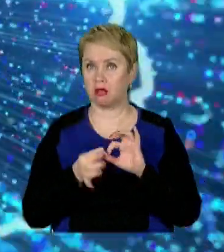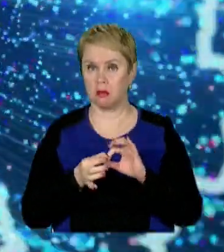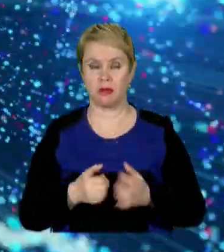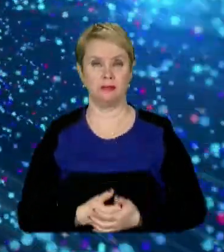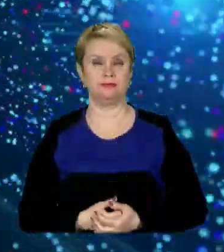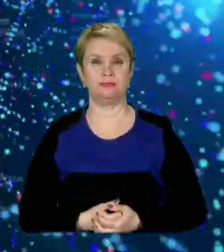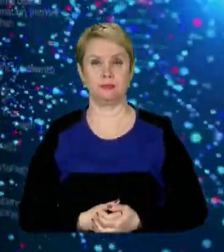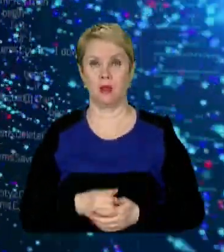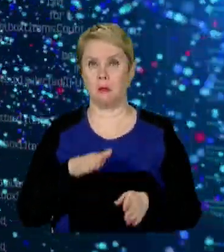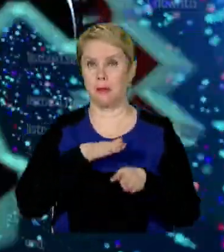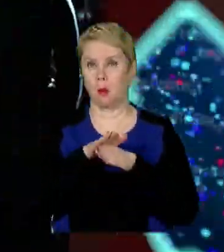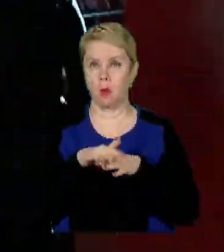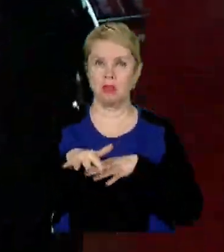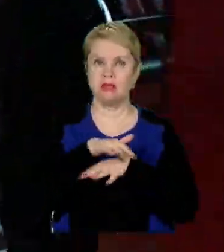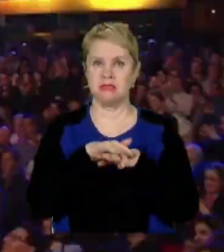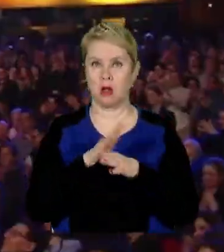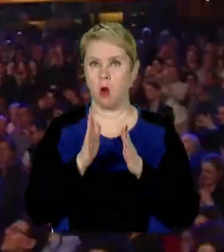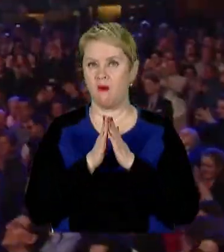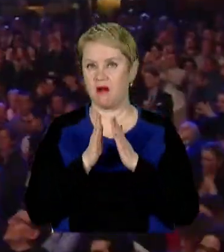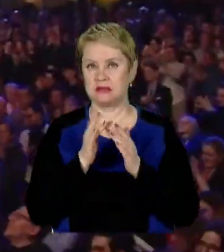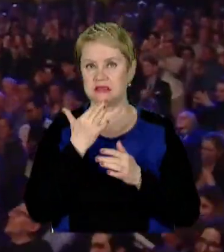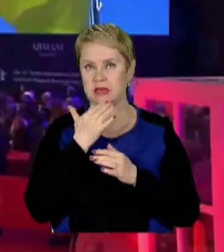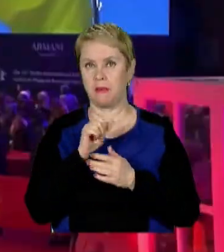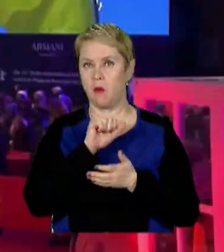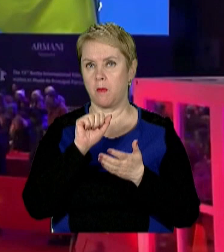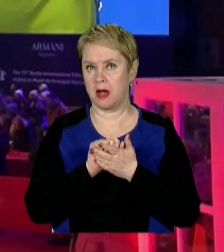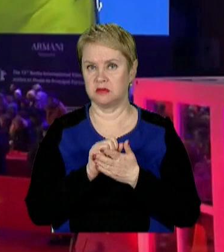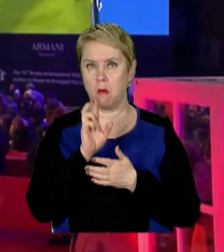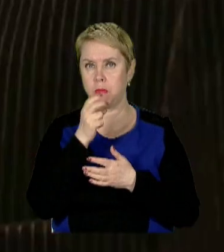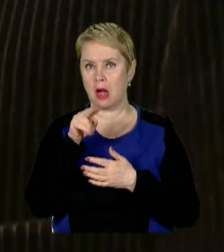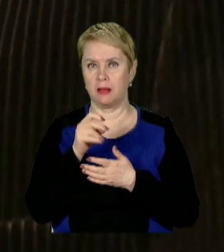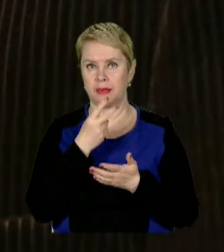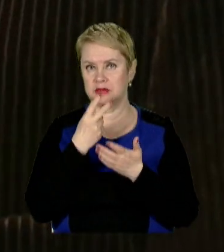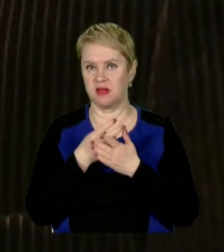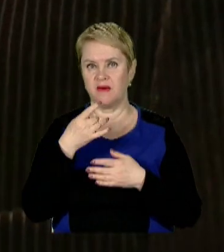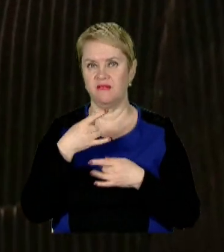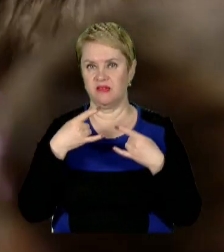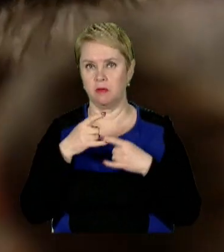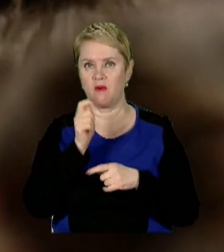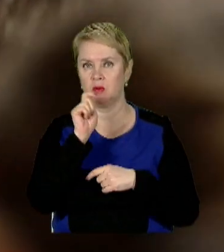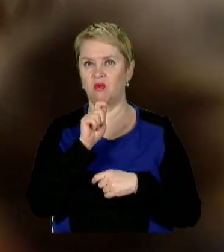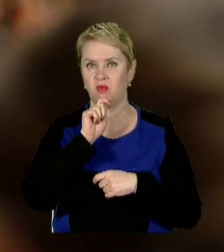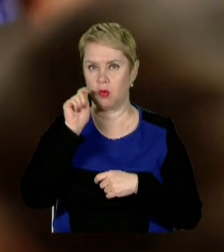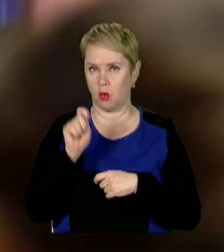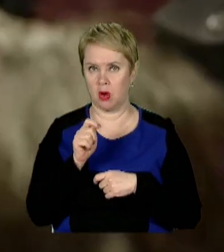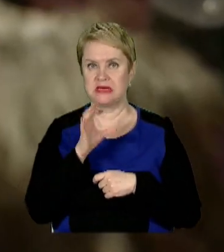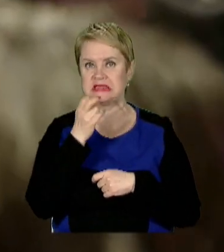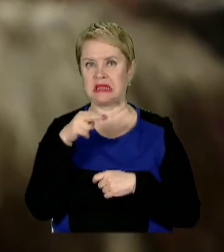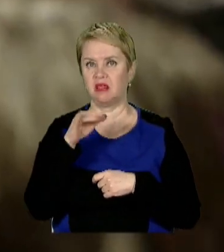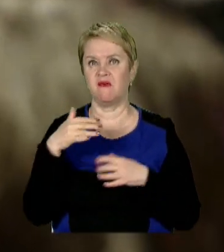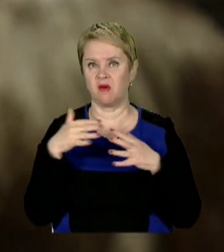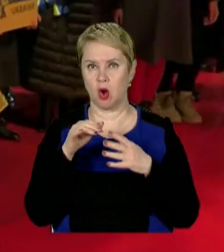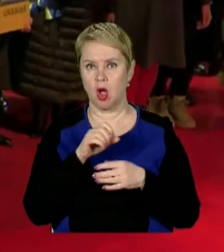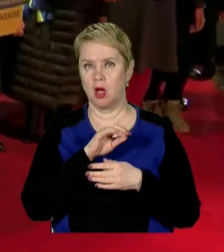Переповнені зали та овації іноземної преси. У Берліні презентували фільм про війну в Україні «Східний фронт».